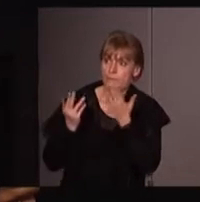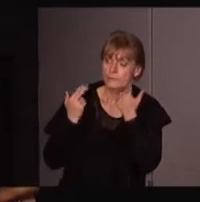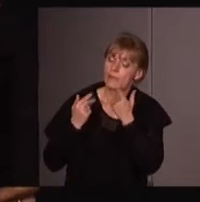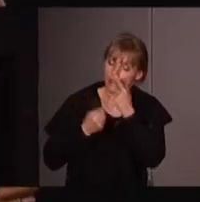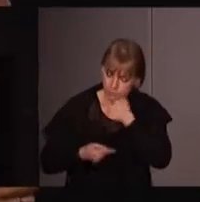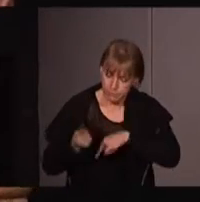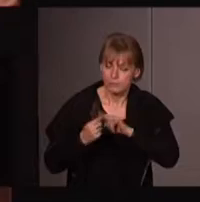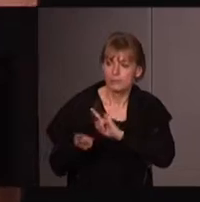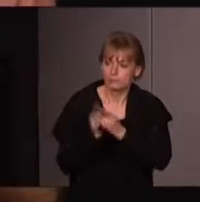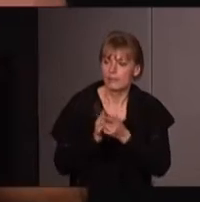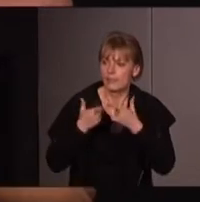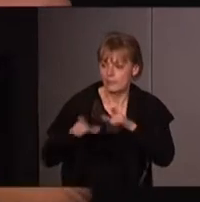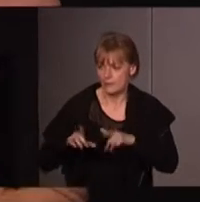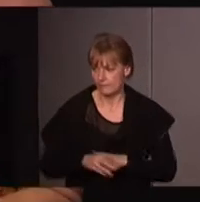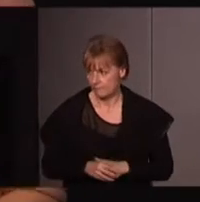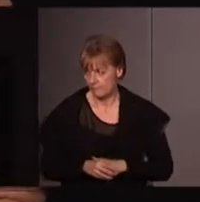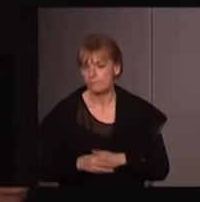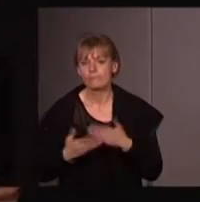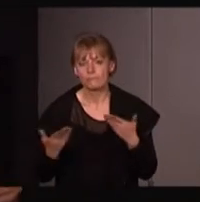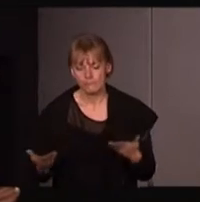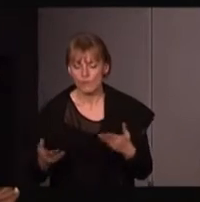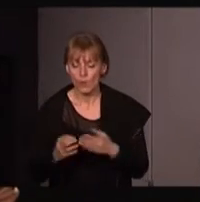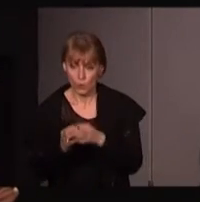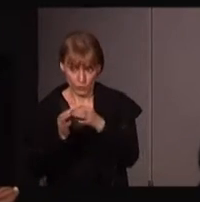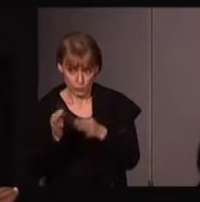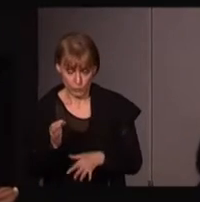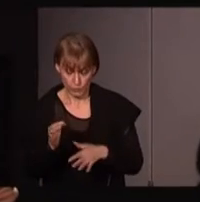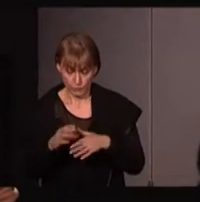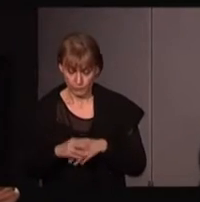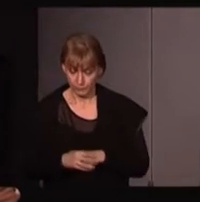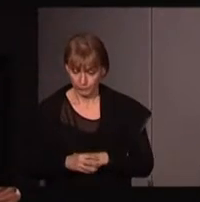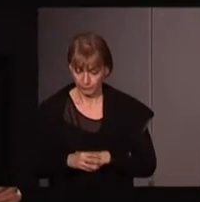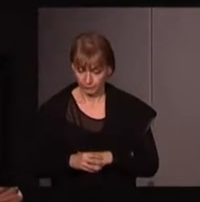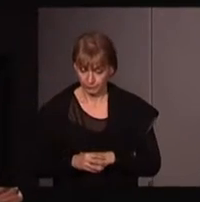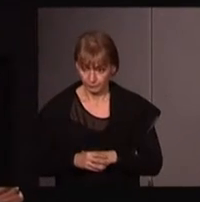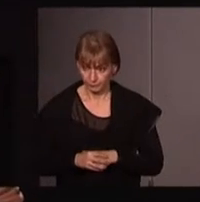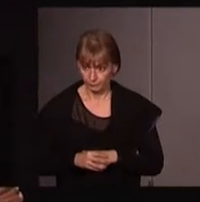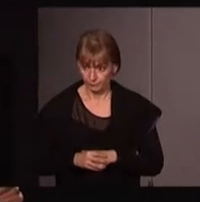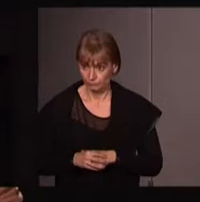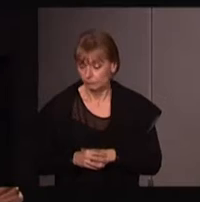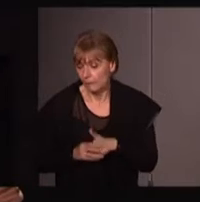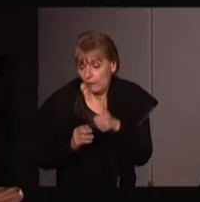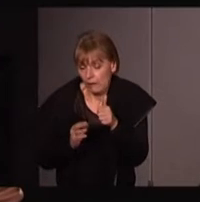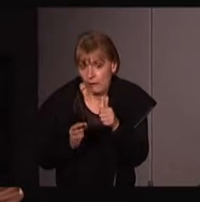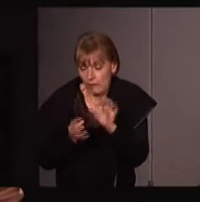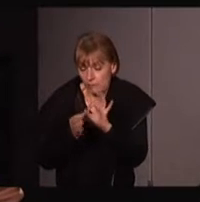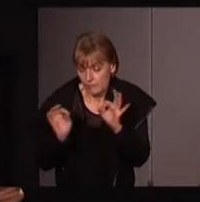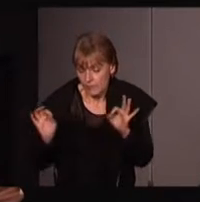'émancipation. Pour conclure, je vous ferai juste un petit peu point.